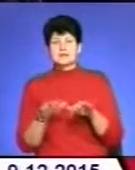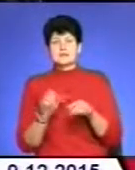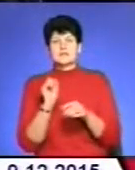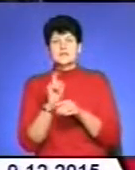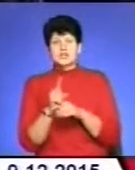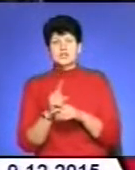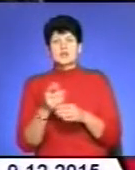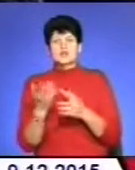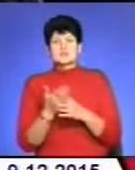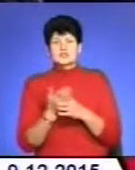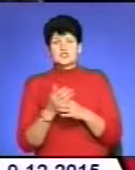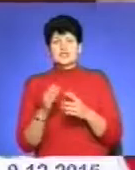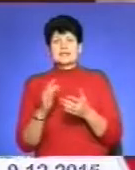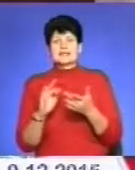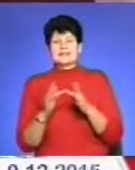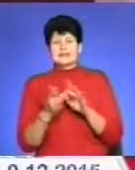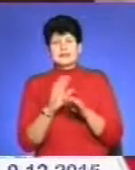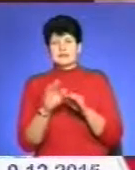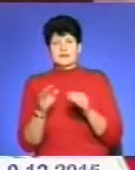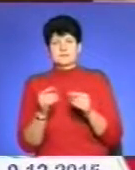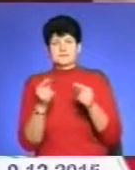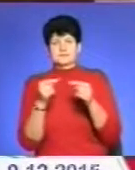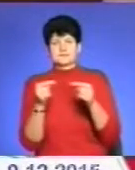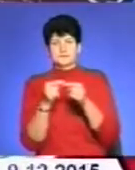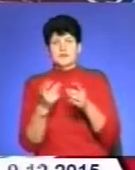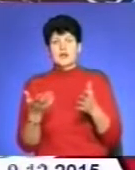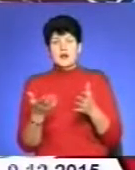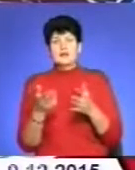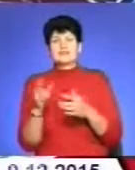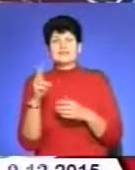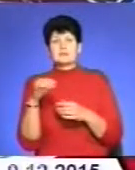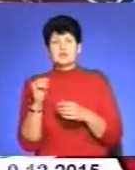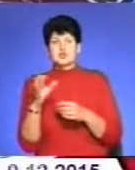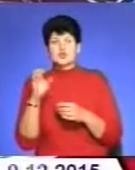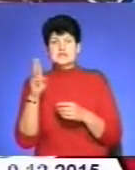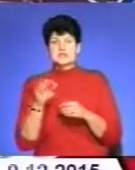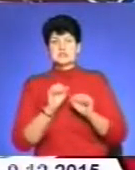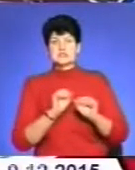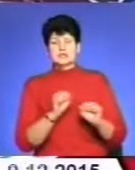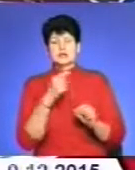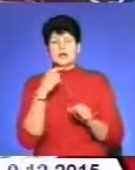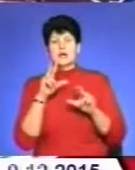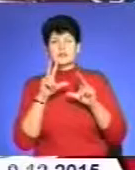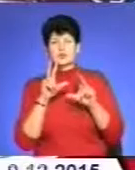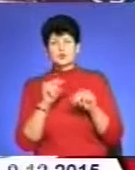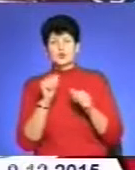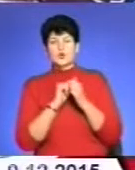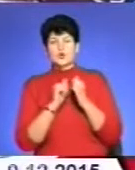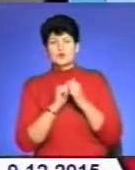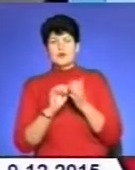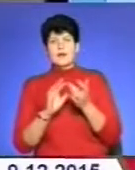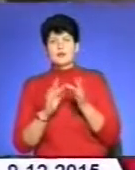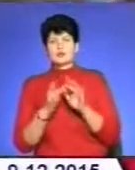субсидій через інтернет не врегульований остаточно. Однак у Департаменті соціального захисту населення гарантують, що кожну електронну